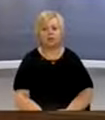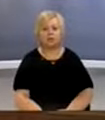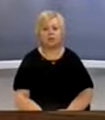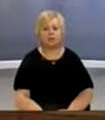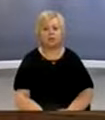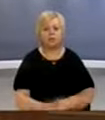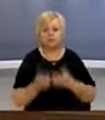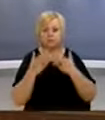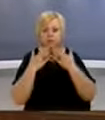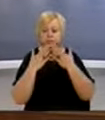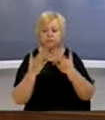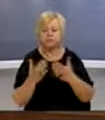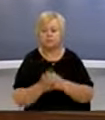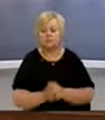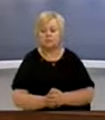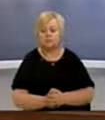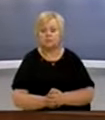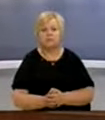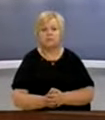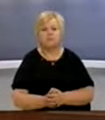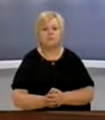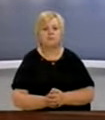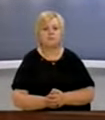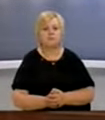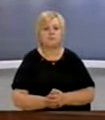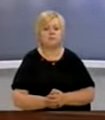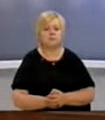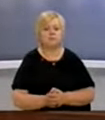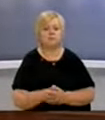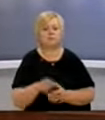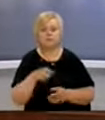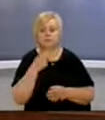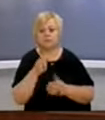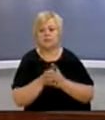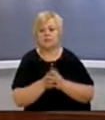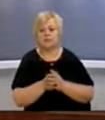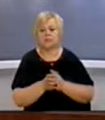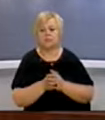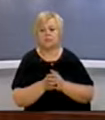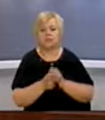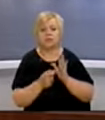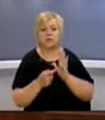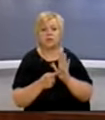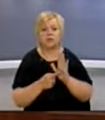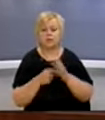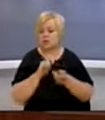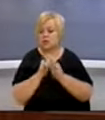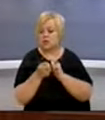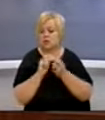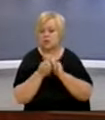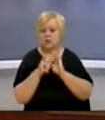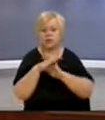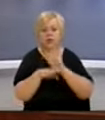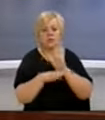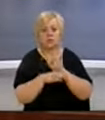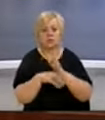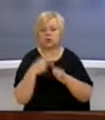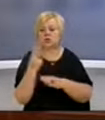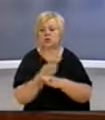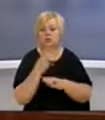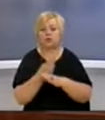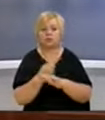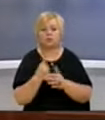Parim drejt i ndërrore kërëtari këvendit, i ndërrore depotet, brejënit që të prezentojë para jush plësim dryshimin e ligjit për prokurorin e shtetit.